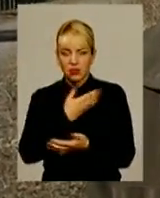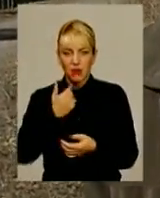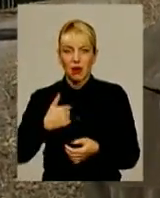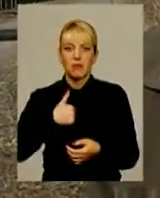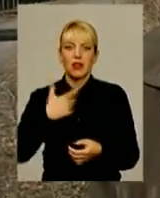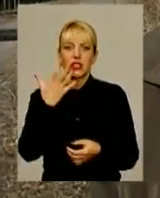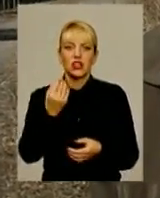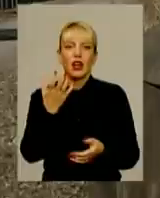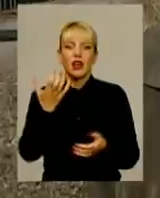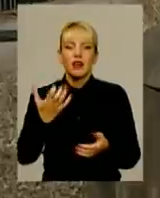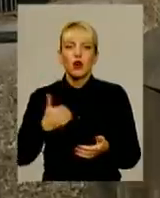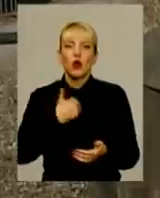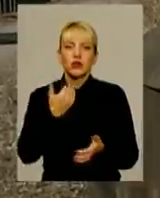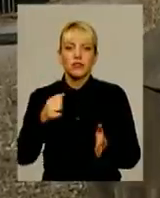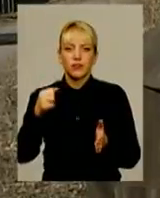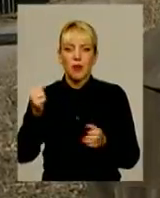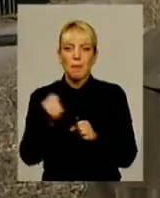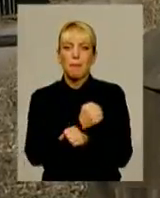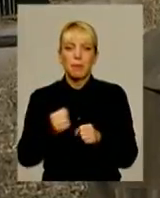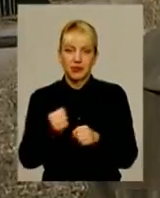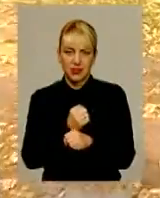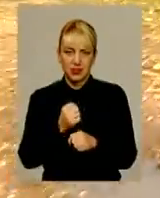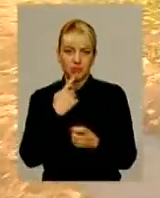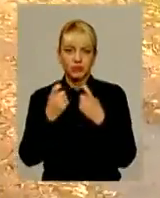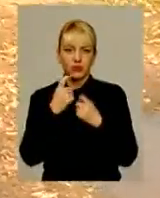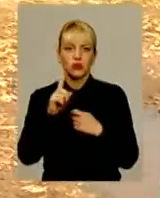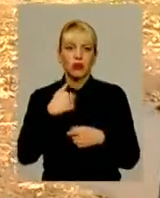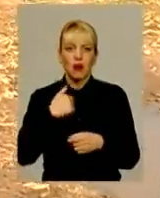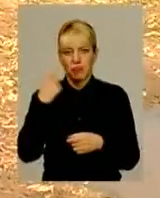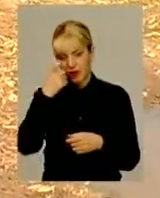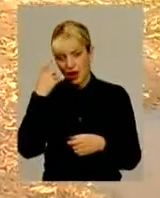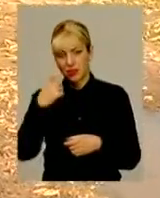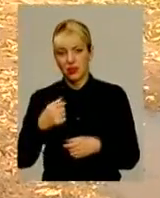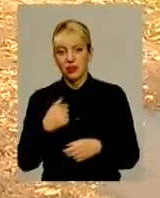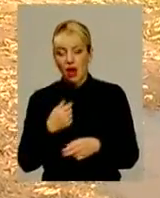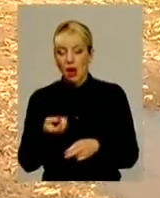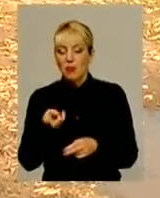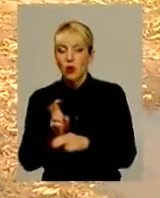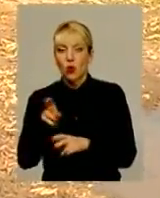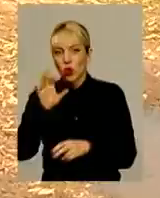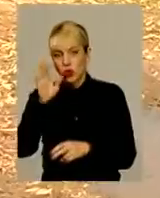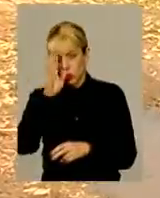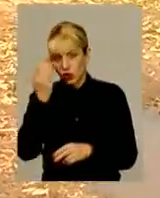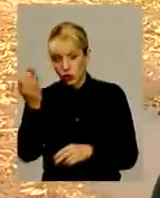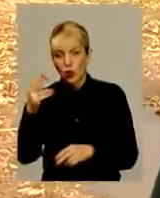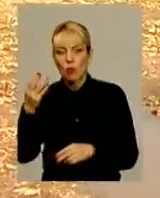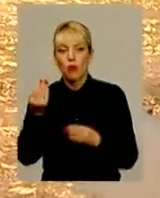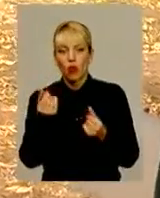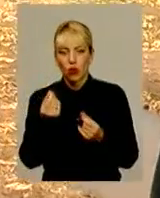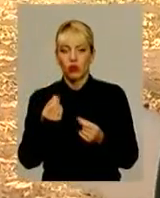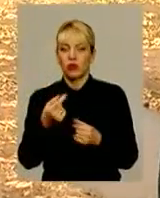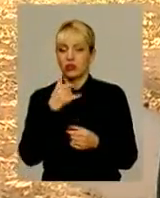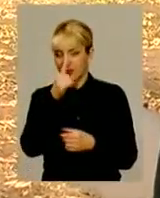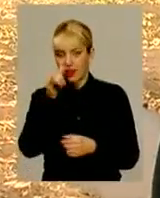я в ньому проробив, нива вже окончилися, він каже, що я п'яний і там все. Переходила по гроші, а він каже, я не дам, вийди звідси, виви мене за